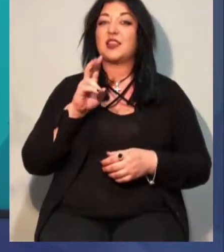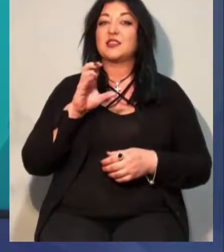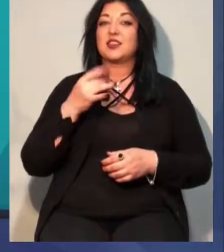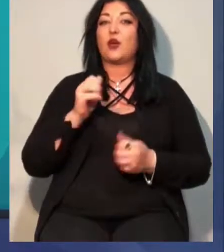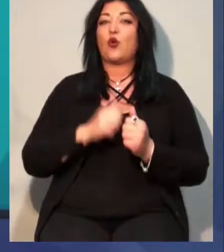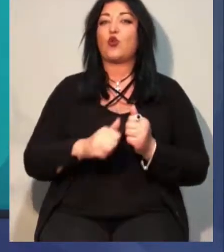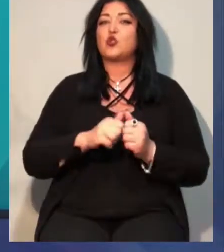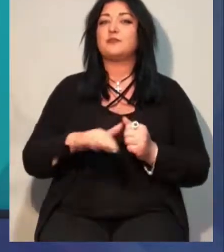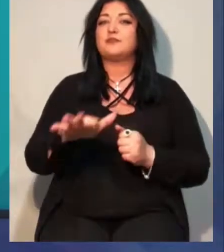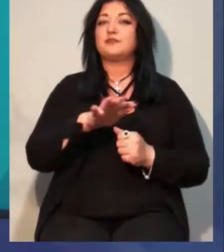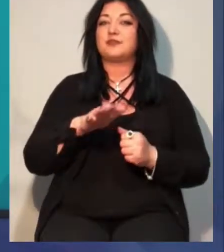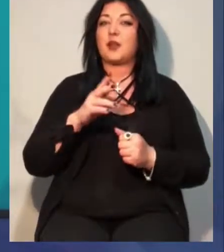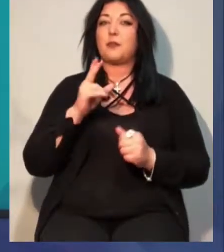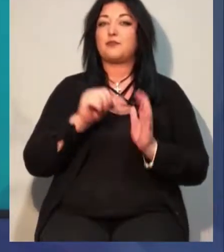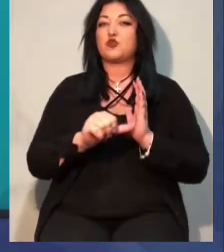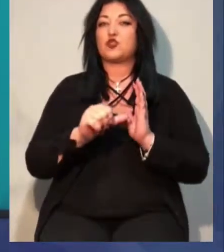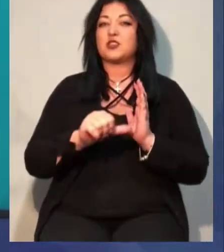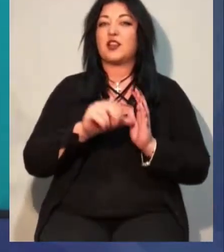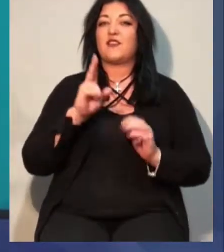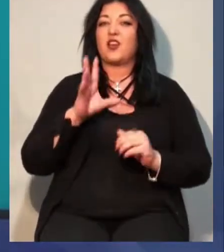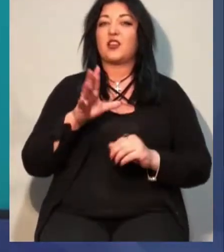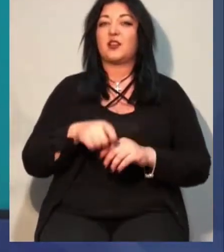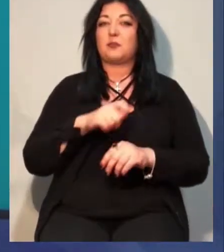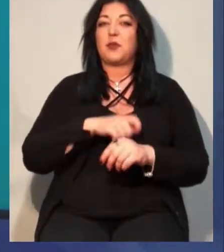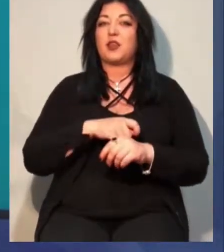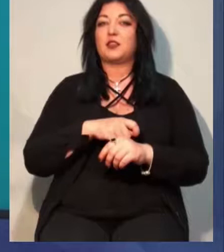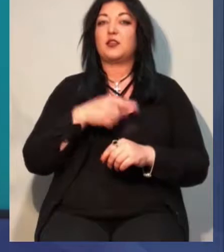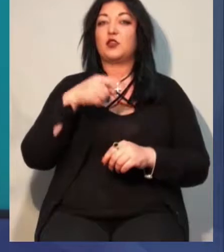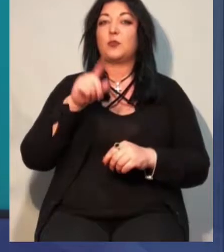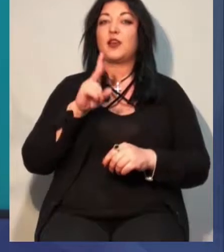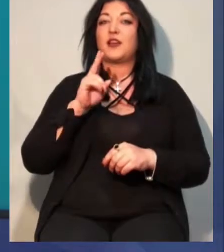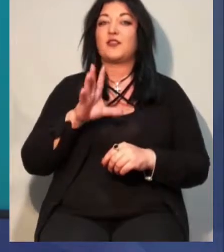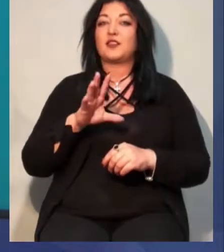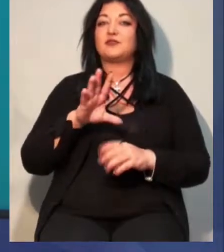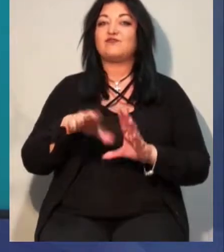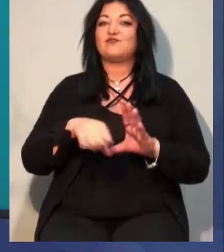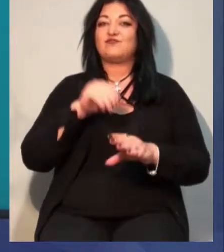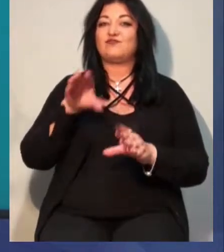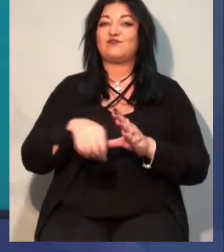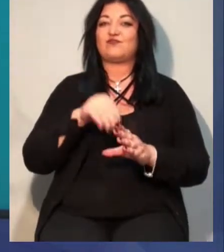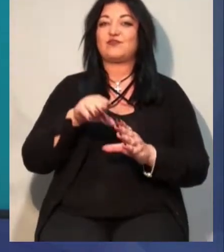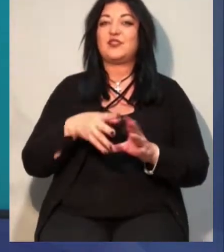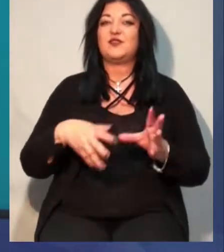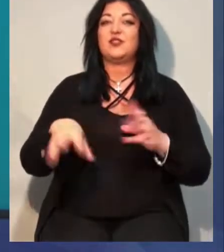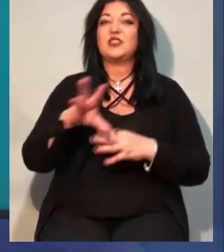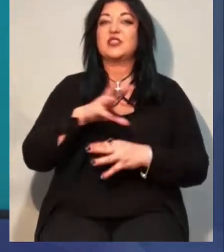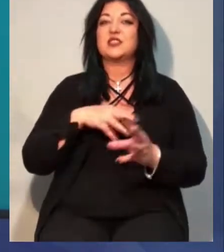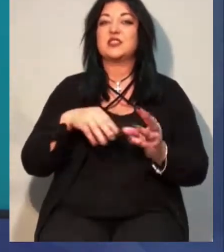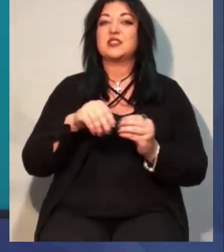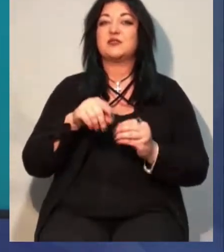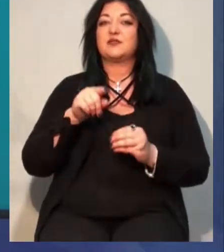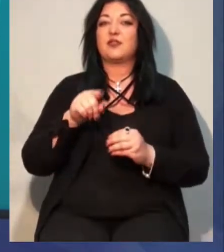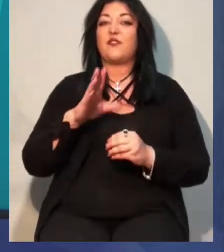квадратних метрів. Номери квартир визначали за допомогою жеребкування. Усі вони в новобудові в одному з